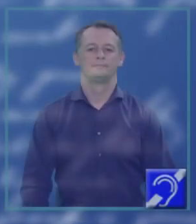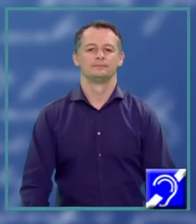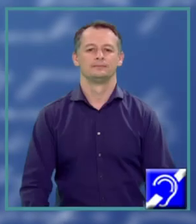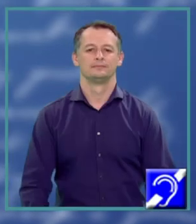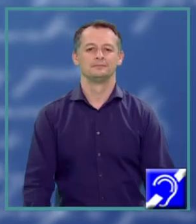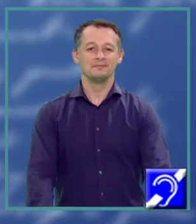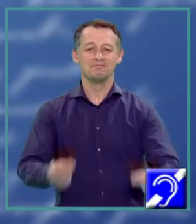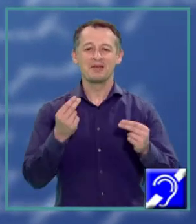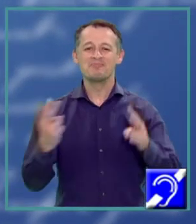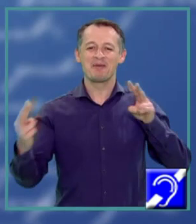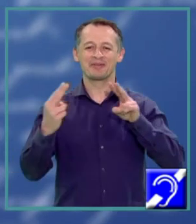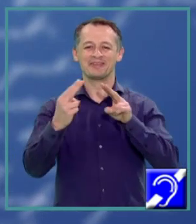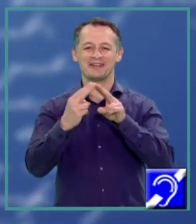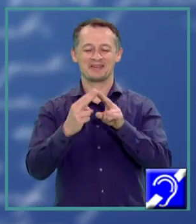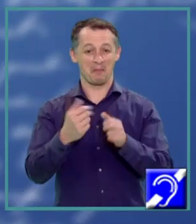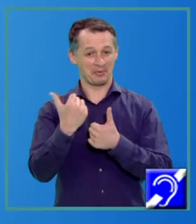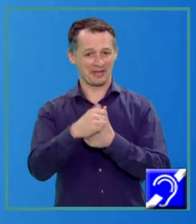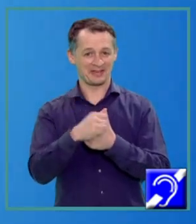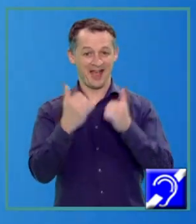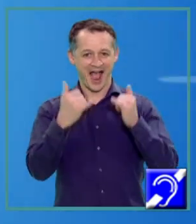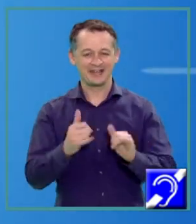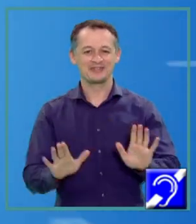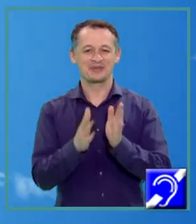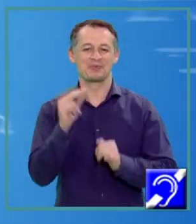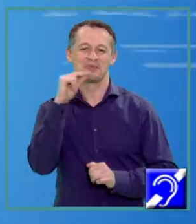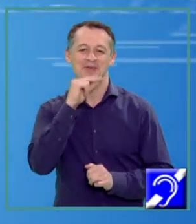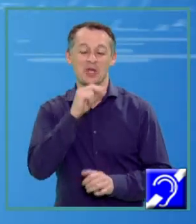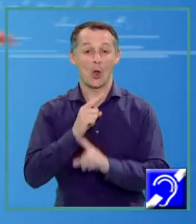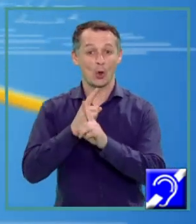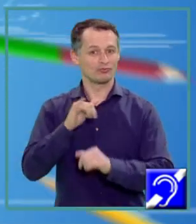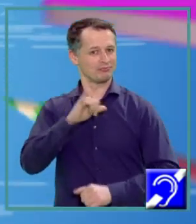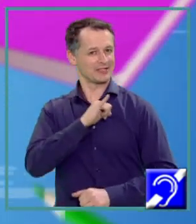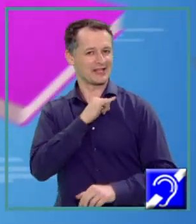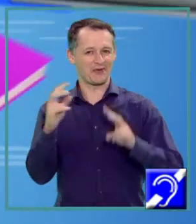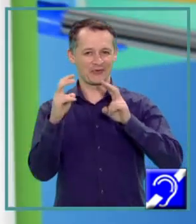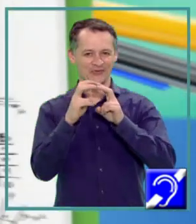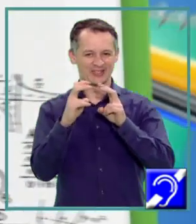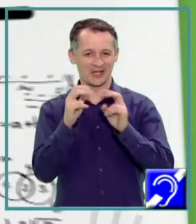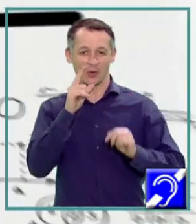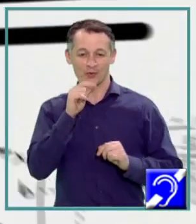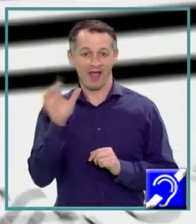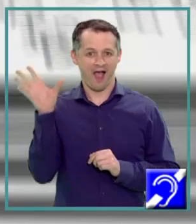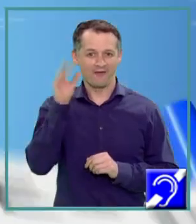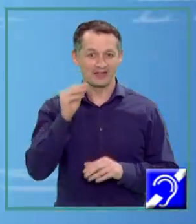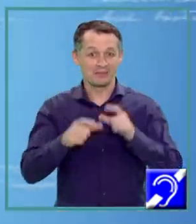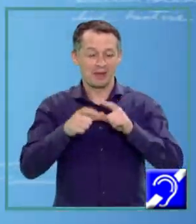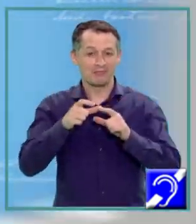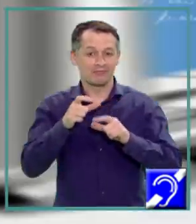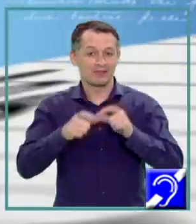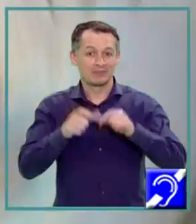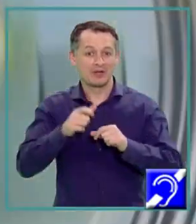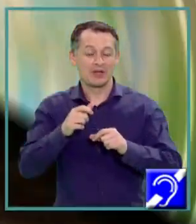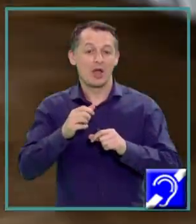Bine v-am regăsit, dragi prieteni! Vom începe după amiaza cu un curs interesant de fizică, unde veți afla mai multe despre optica